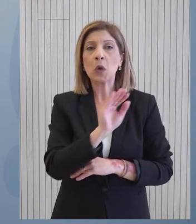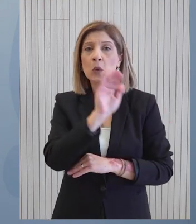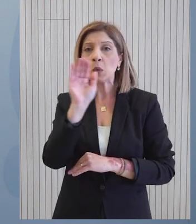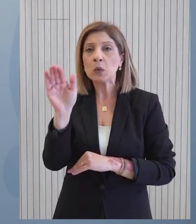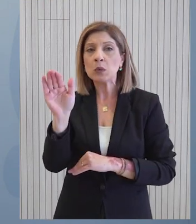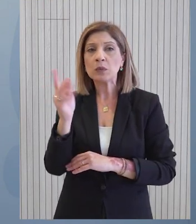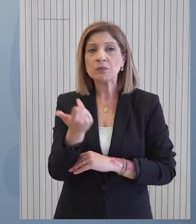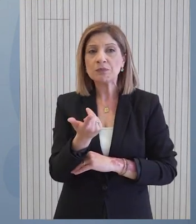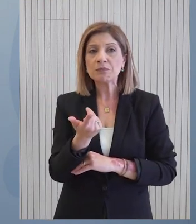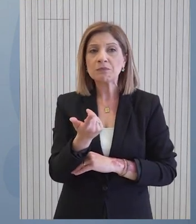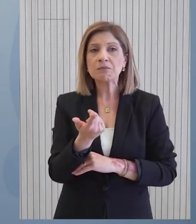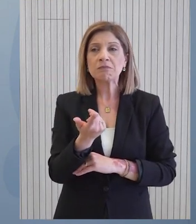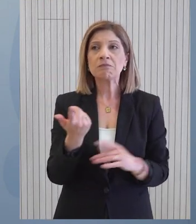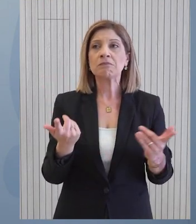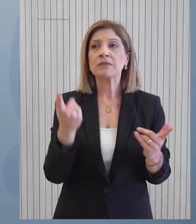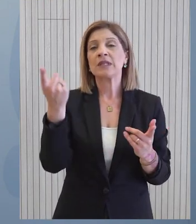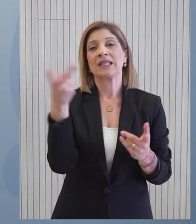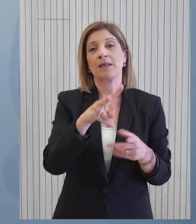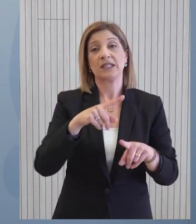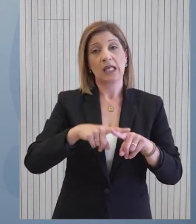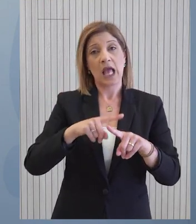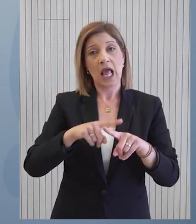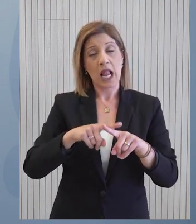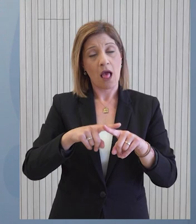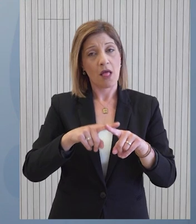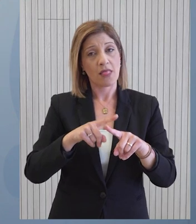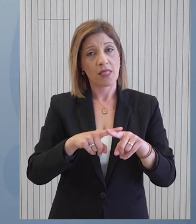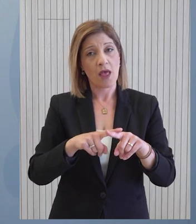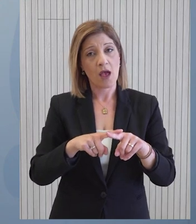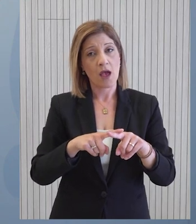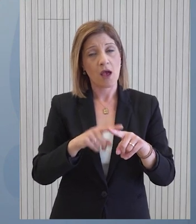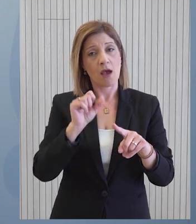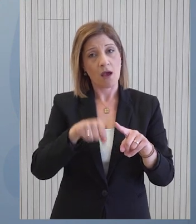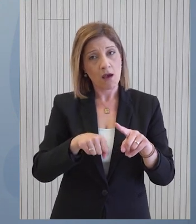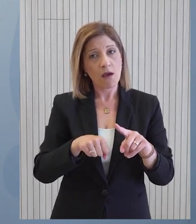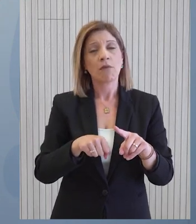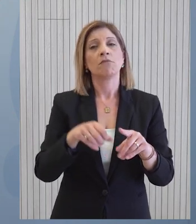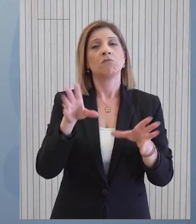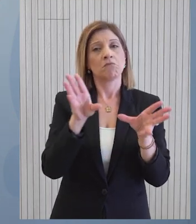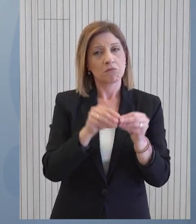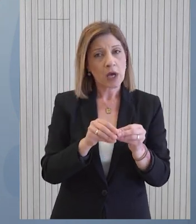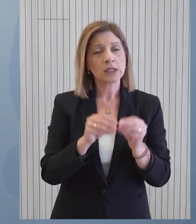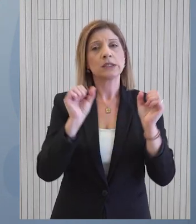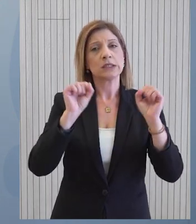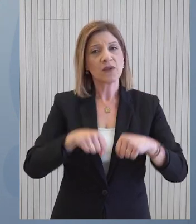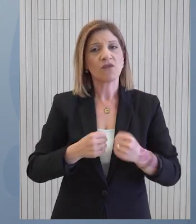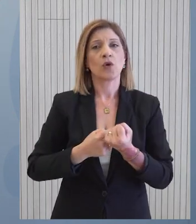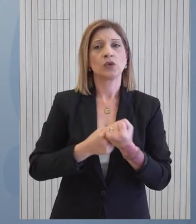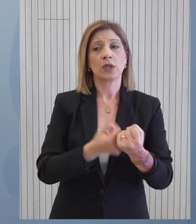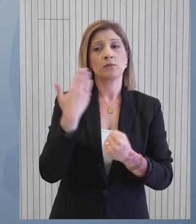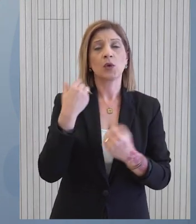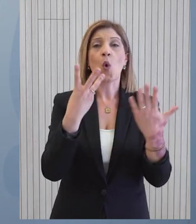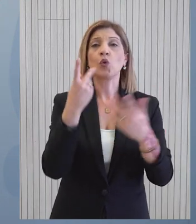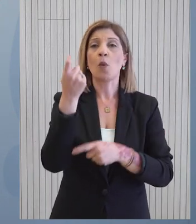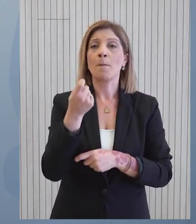συντονίστηκαν για την πεταφόρτη βοήθυνση. Η Ελλάδα είναι μια από τις χώρες που είναι και στην κοινή διακήρυξη που έχει εκδοθεί την 8 Μαρτίου.